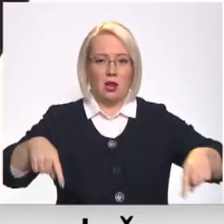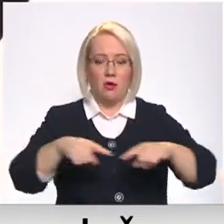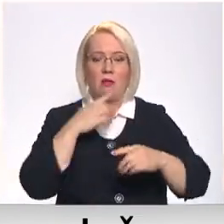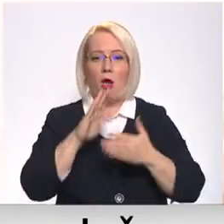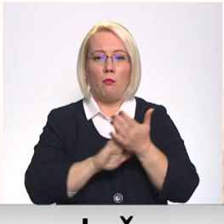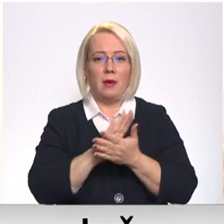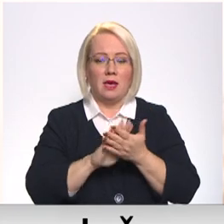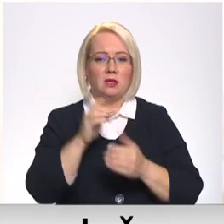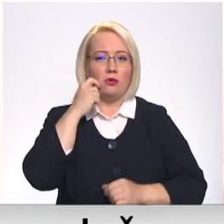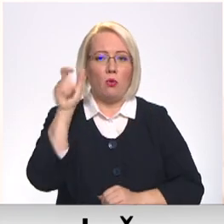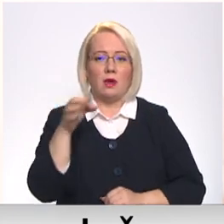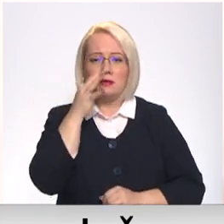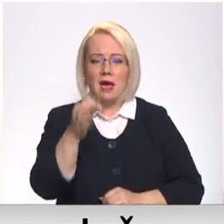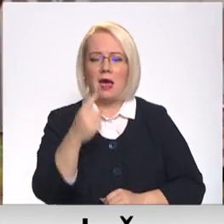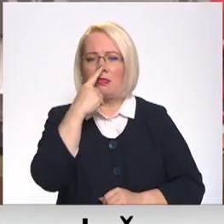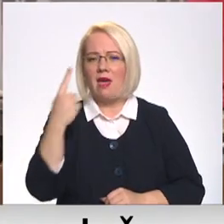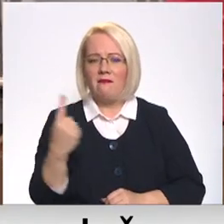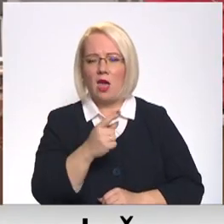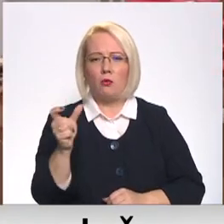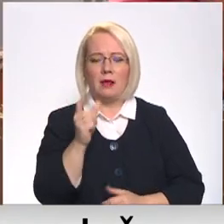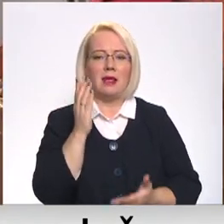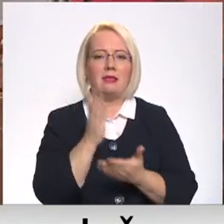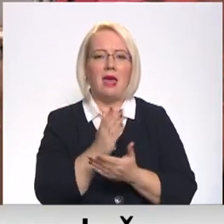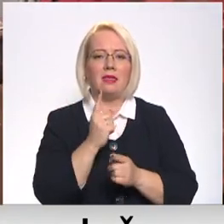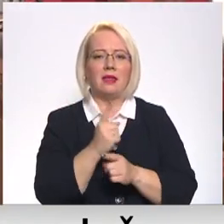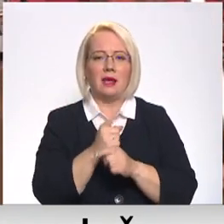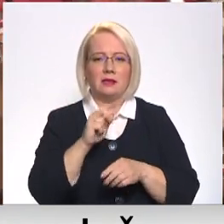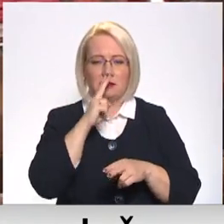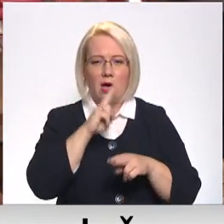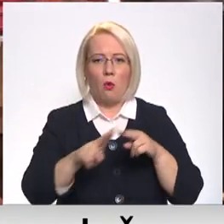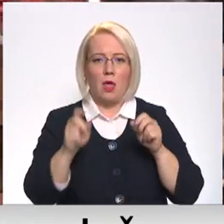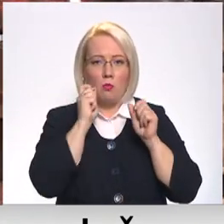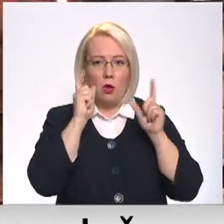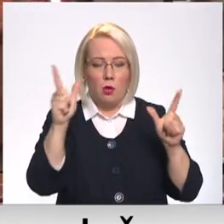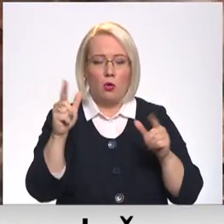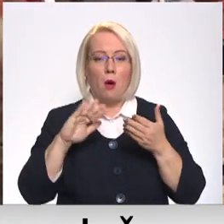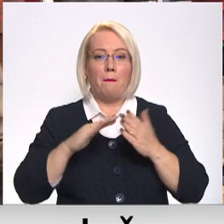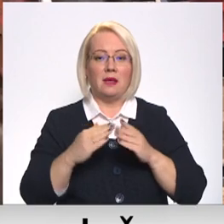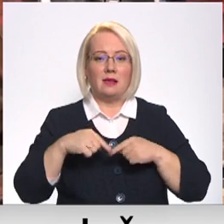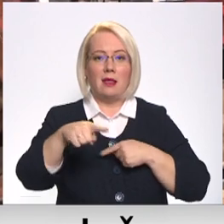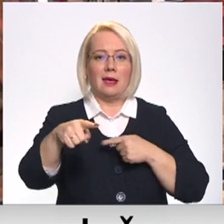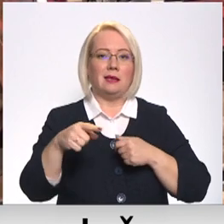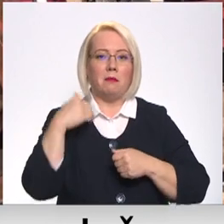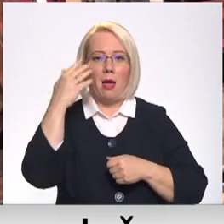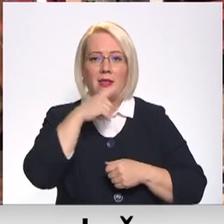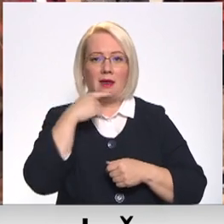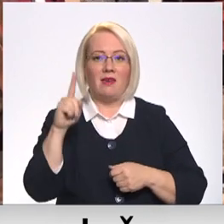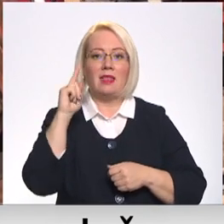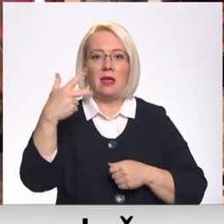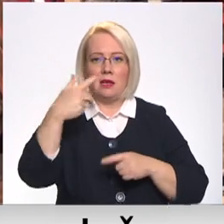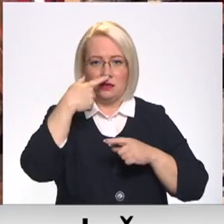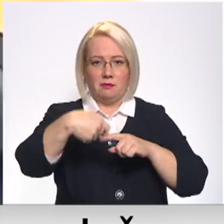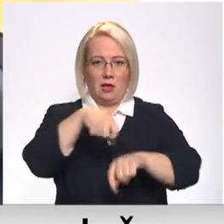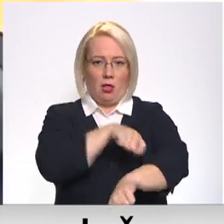bijis, Ukraiņi uzsver, ka ne uz mirkli nedrīkst zaudēt modrību, jo no pilsētas līdz Kaimiņu valsts teritorijai ir vien 30 kilometru.